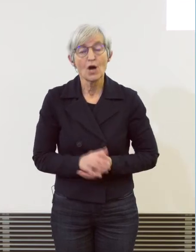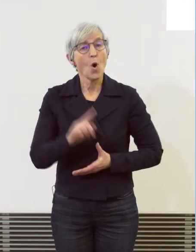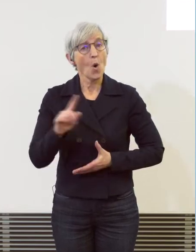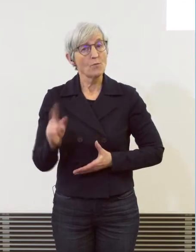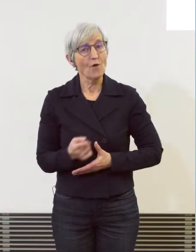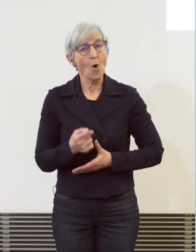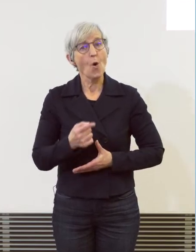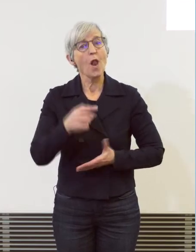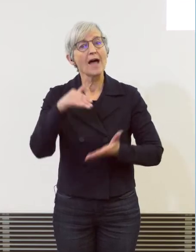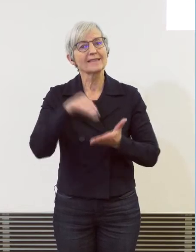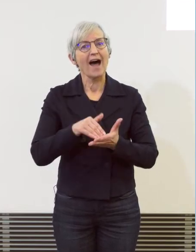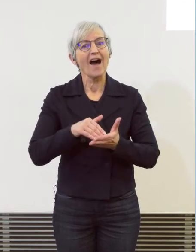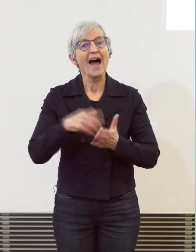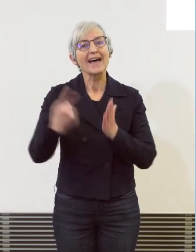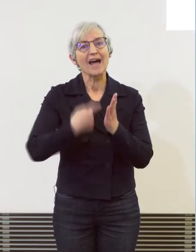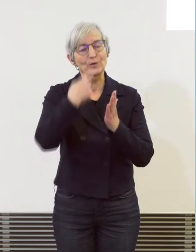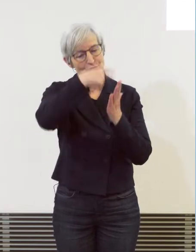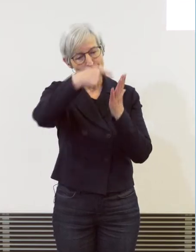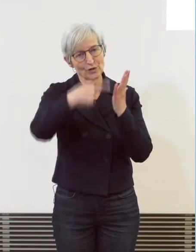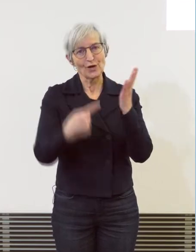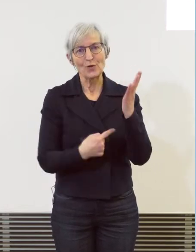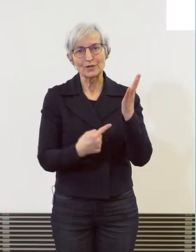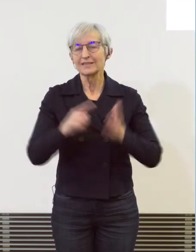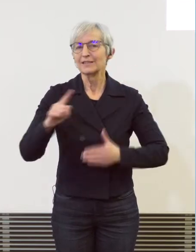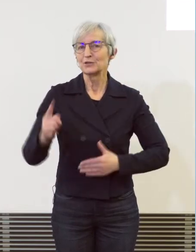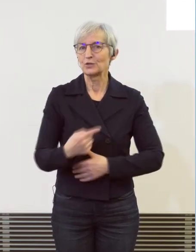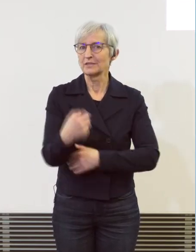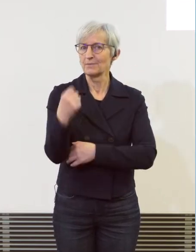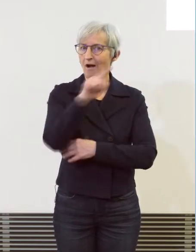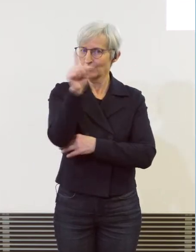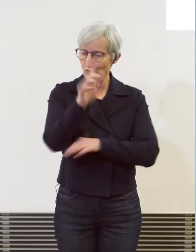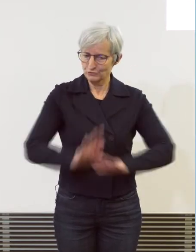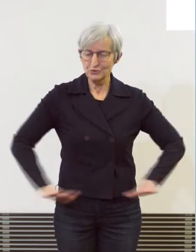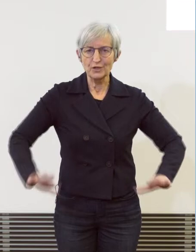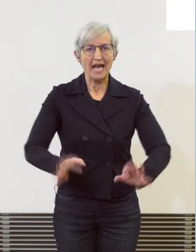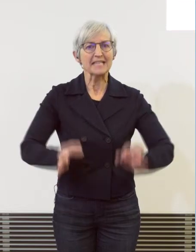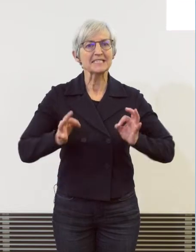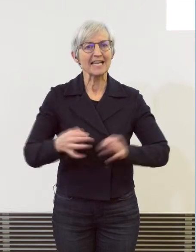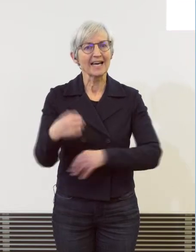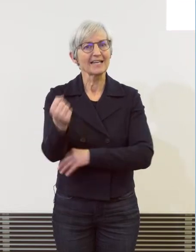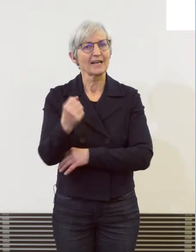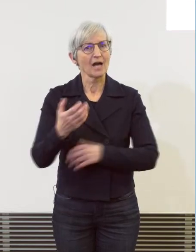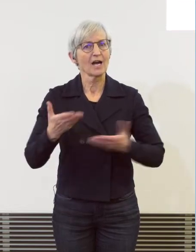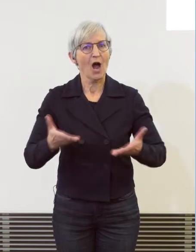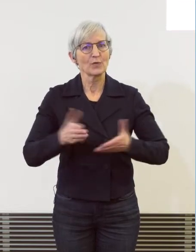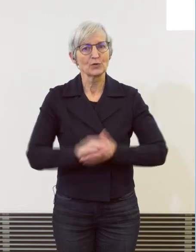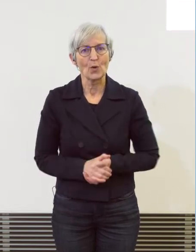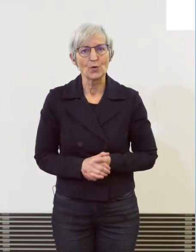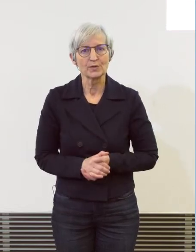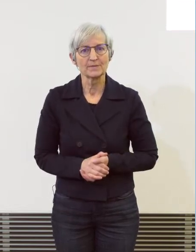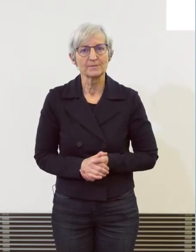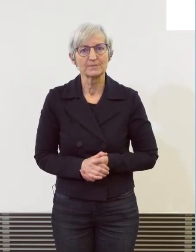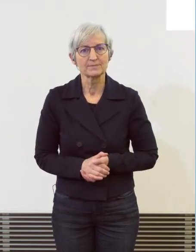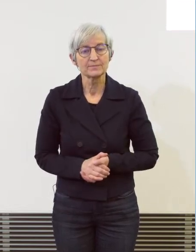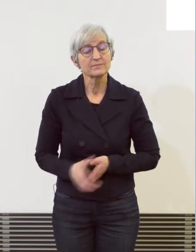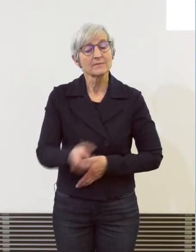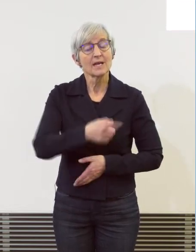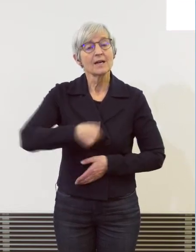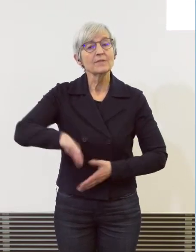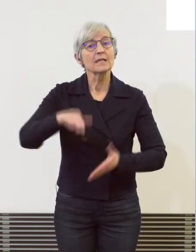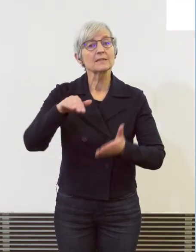Kanton Zürich ein sicherer Kanton. Wir haben verschiedene, auch gegenläufige